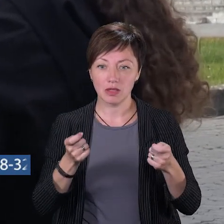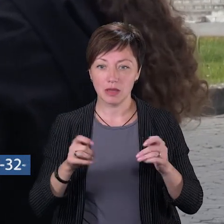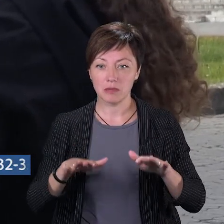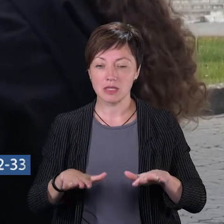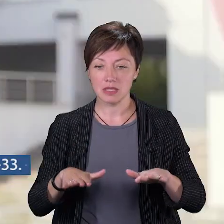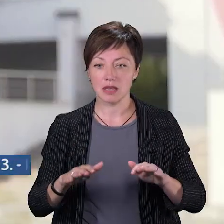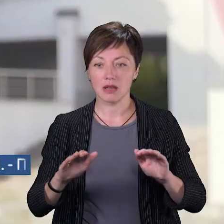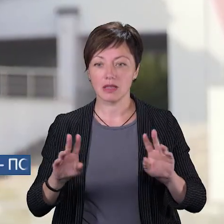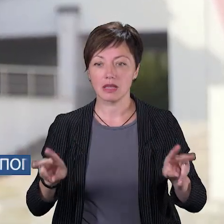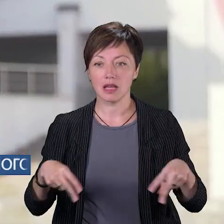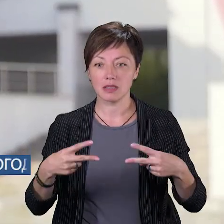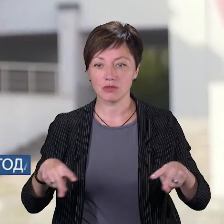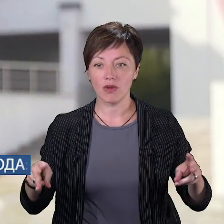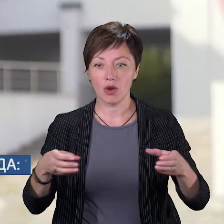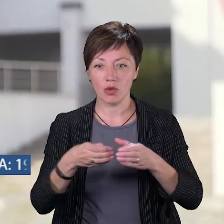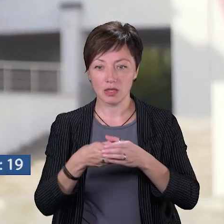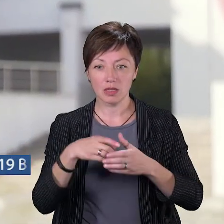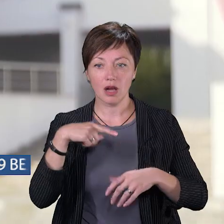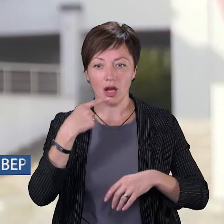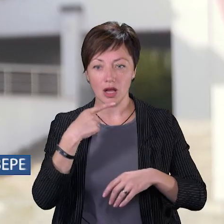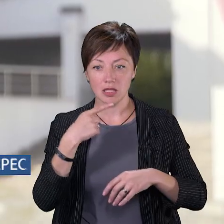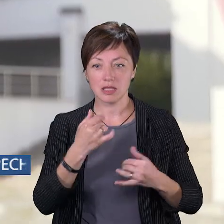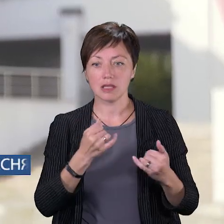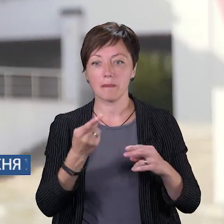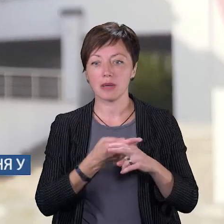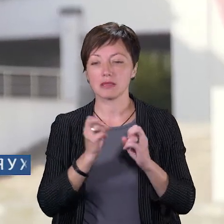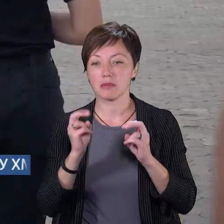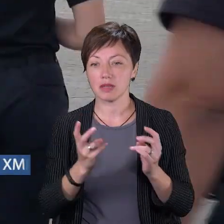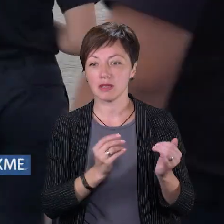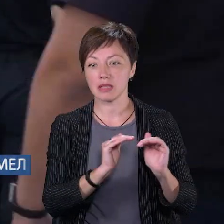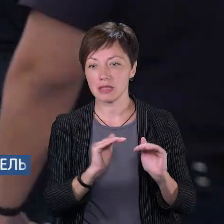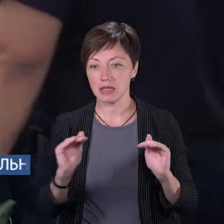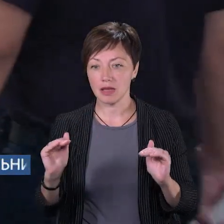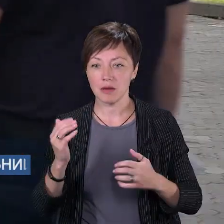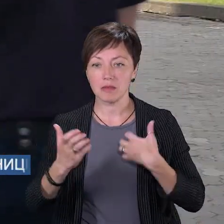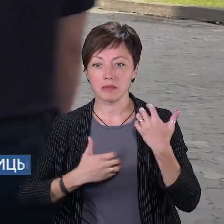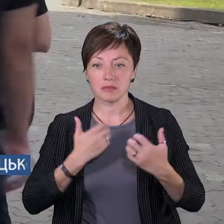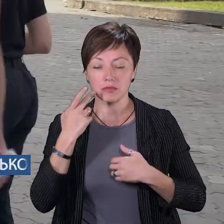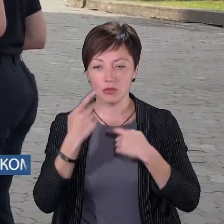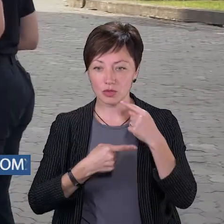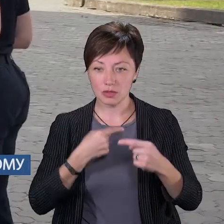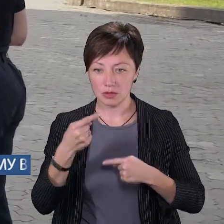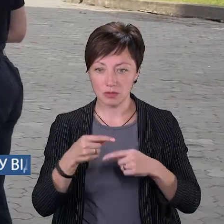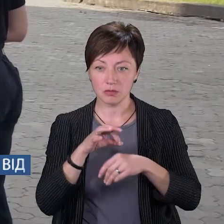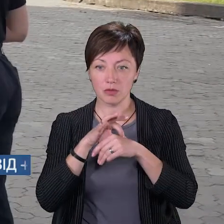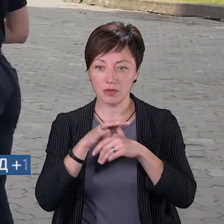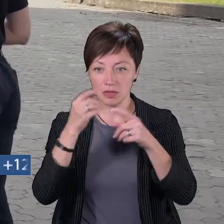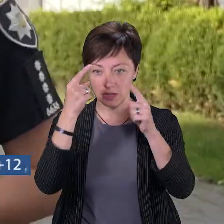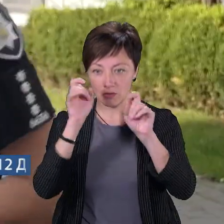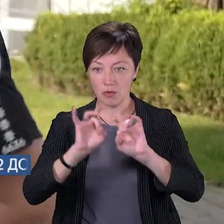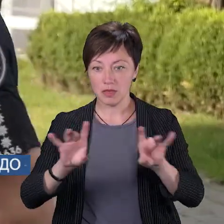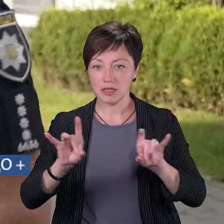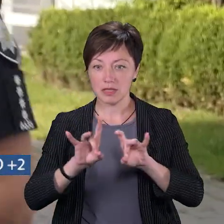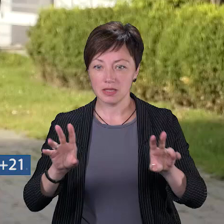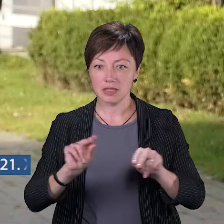місцевих дитячих танцювальних колективів. Каже, за безпеку вихованців переймаються постійно. Для цього проводять інформаційні